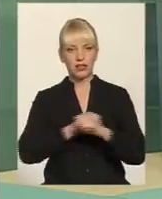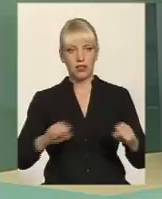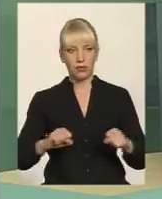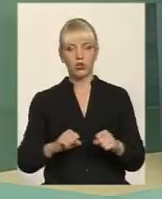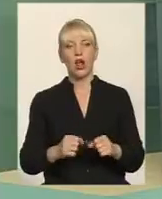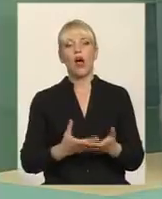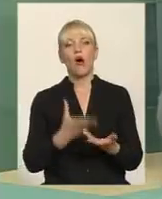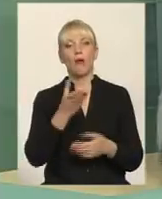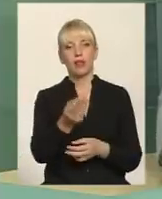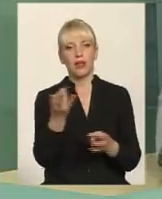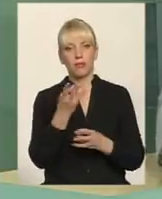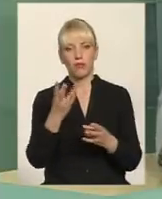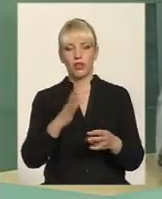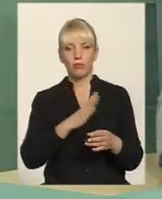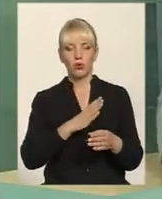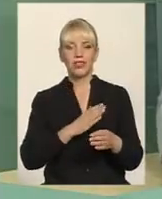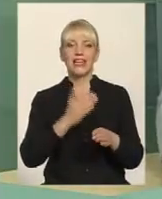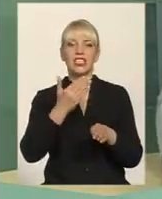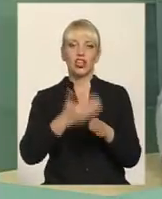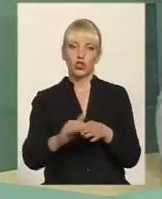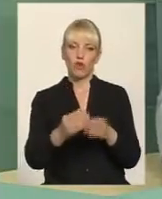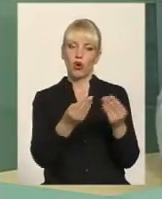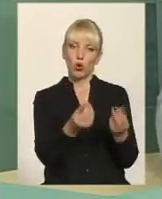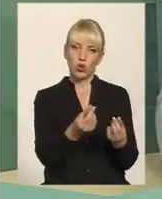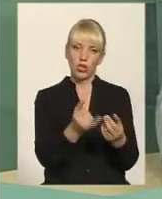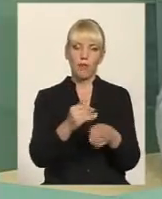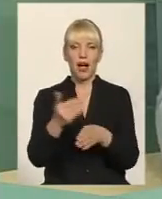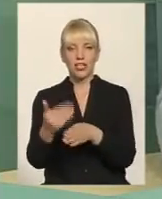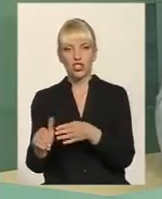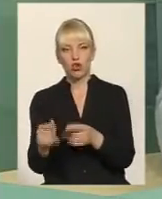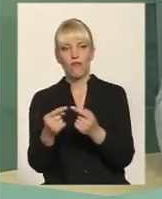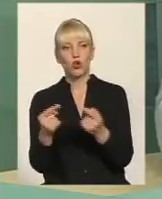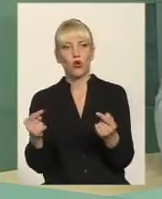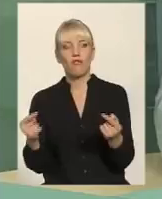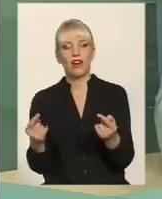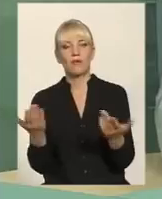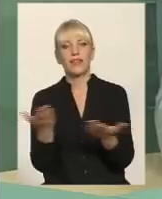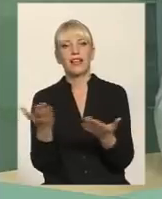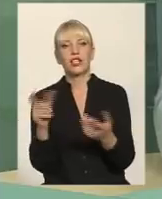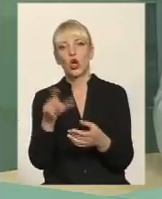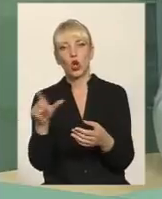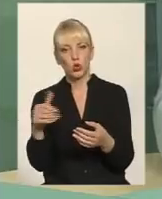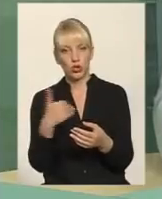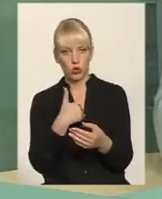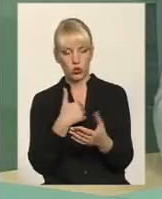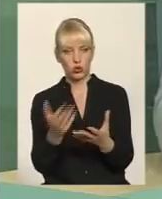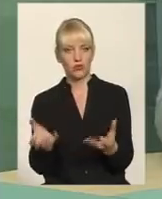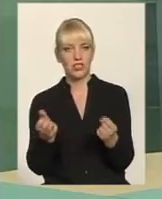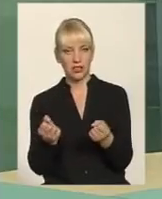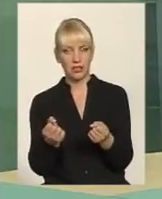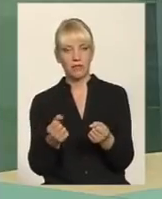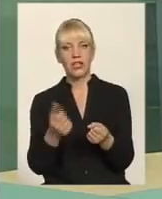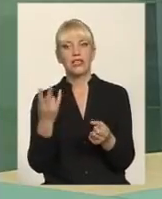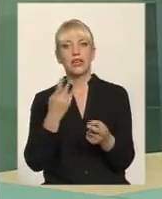грошима, частково товарами якимись певними, які люди, і знову ж таки, добровільно обговорюються з людьми. Це